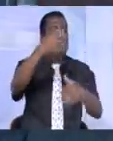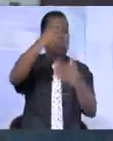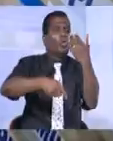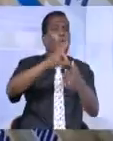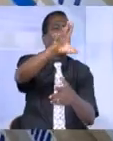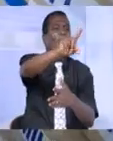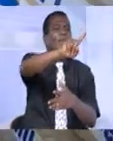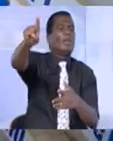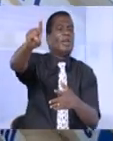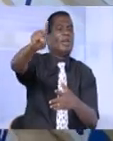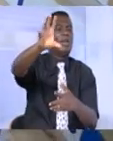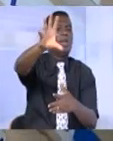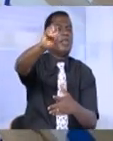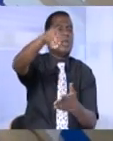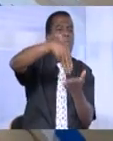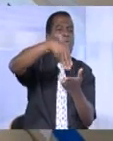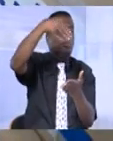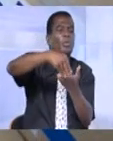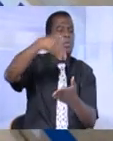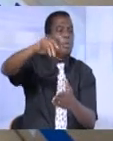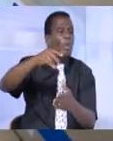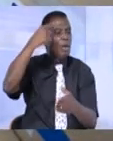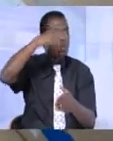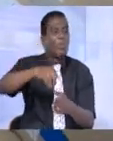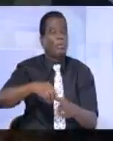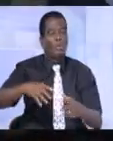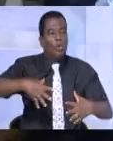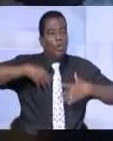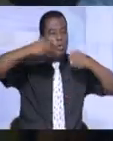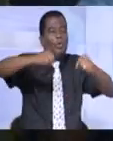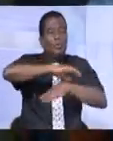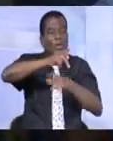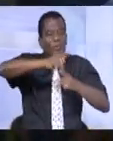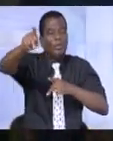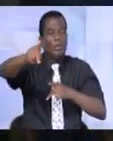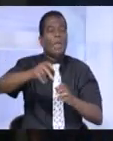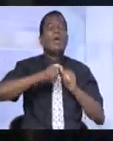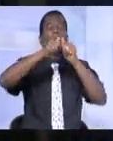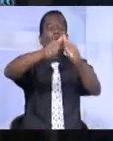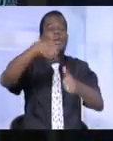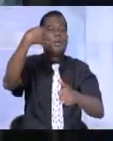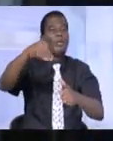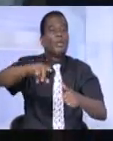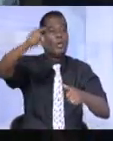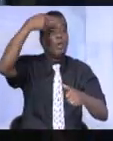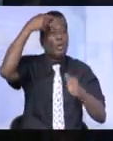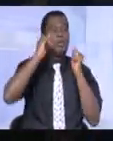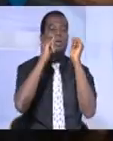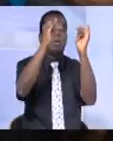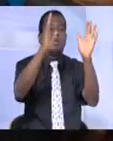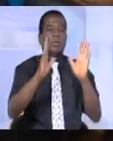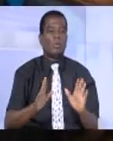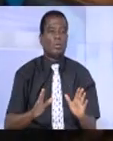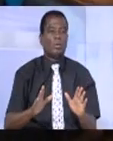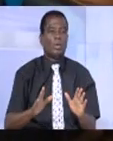francs CFA, des médicaments destinés aux blessés de l'attentat de Grand Bassam, un don de la France au gouvernement ivoirien.